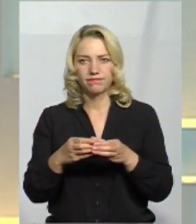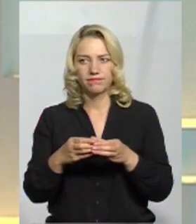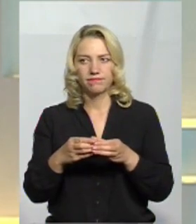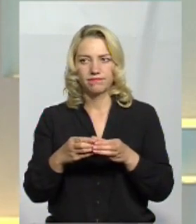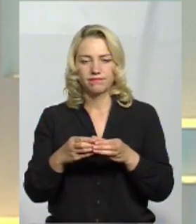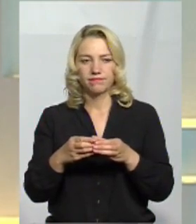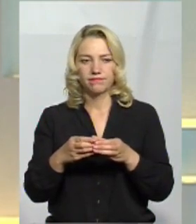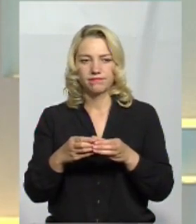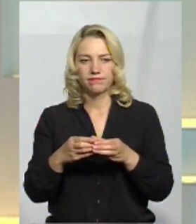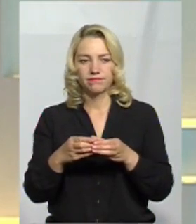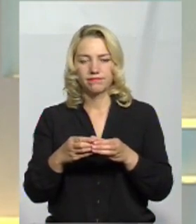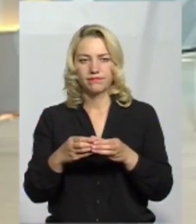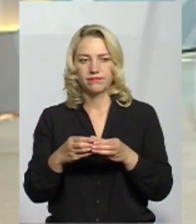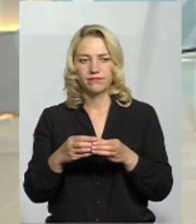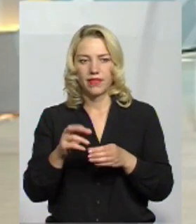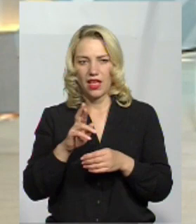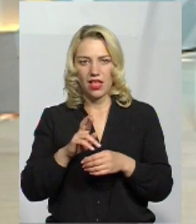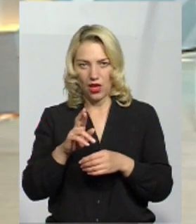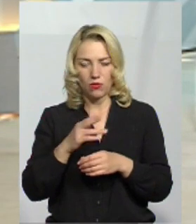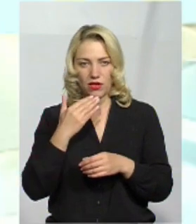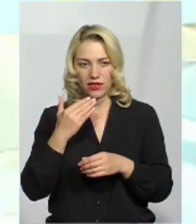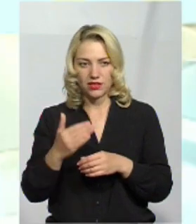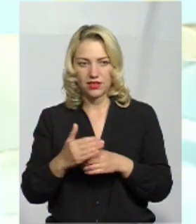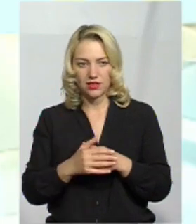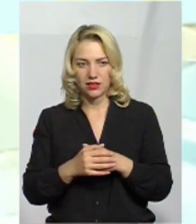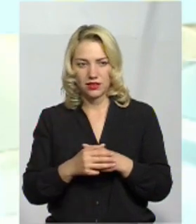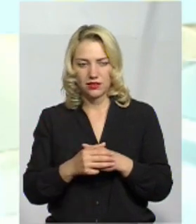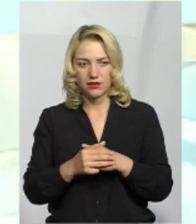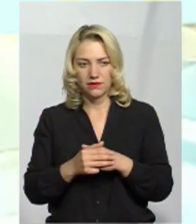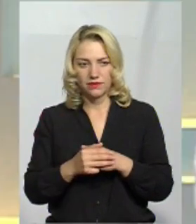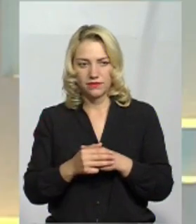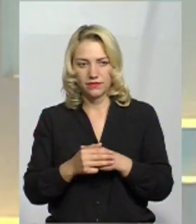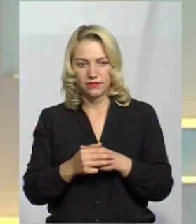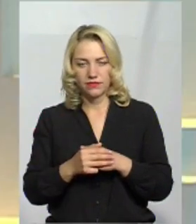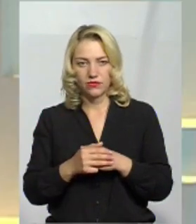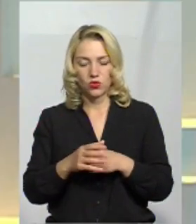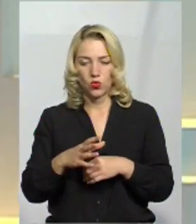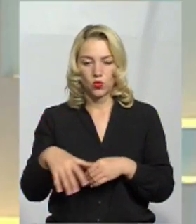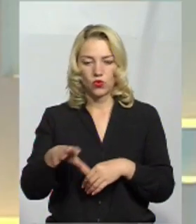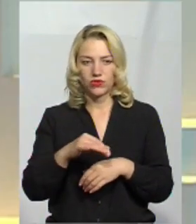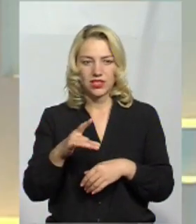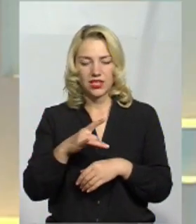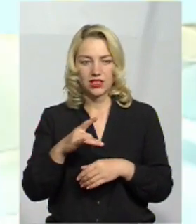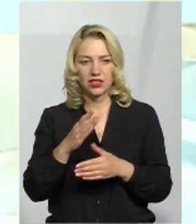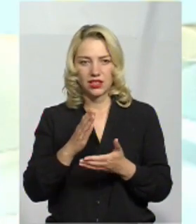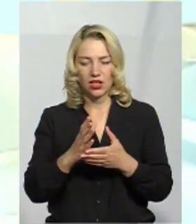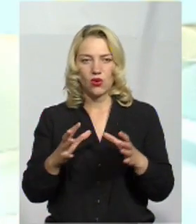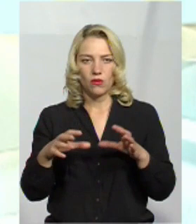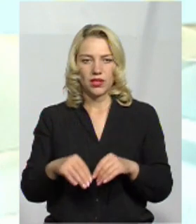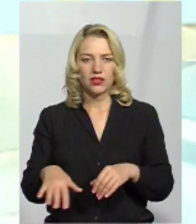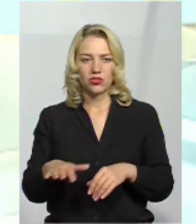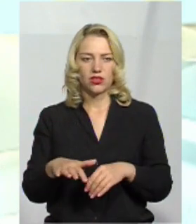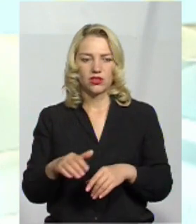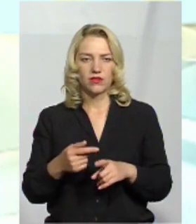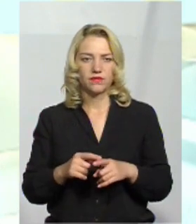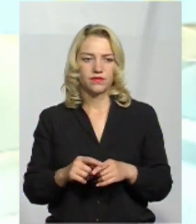Чи є такі? Ярмолинецькі? У всіх є. У всіх районах округу є об'єднані тергромади. Я